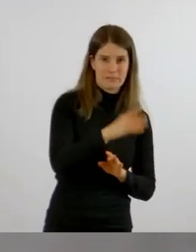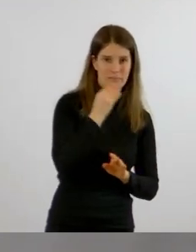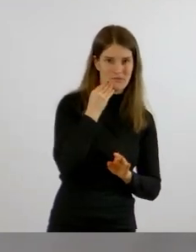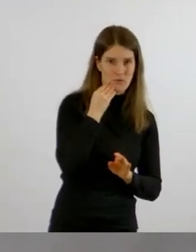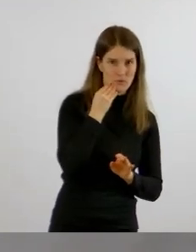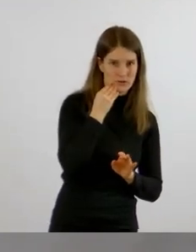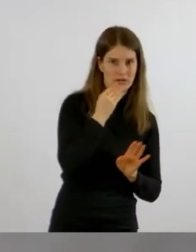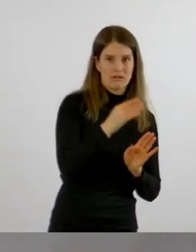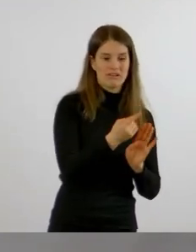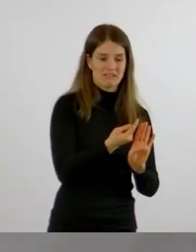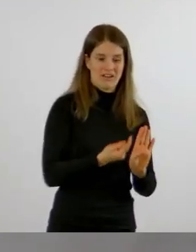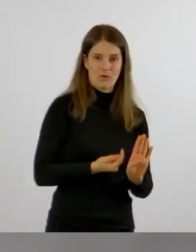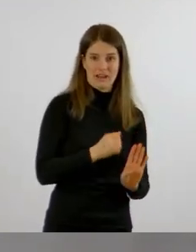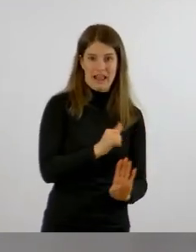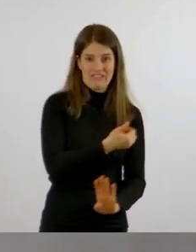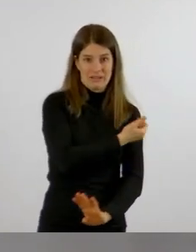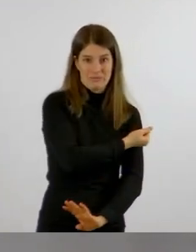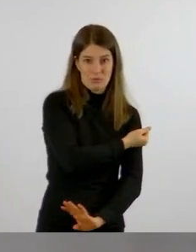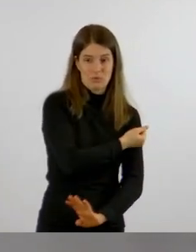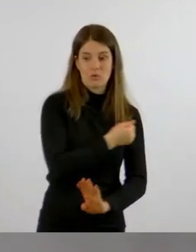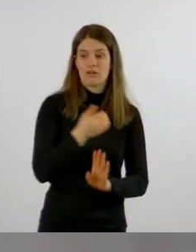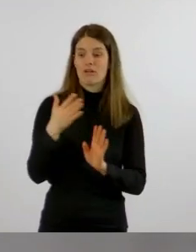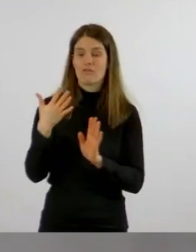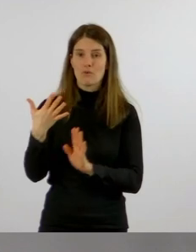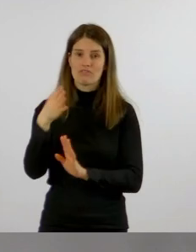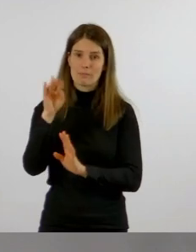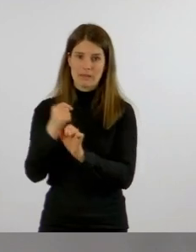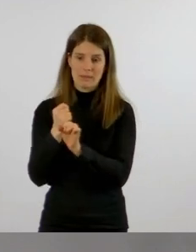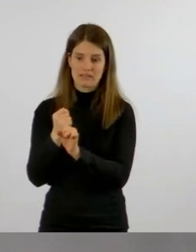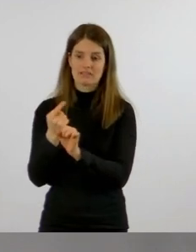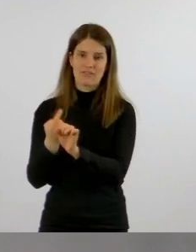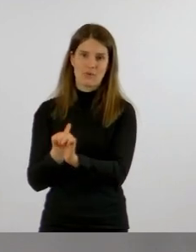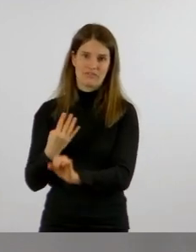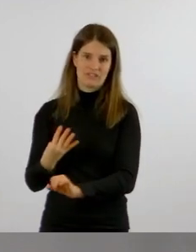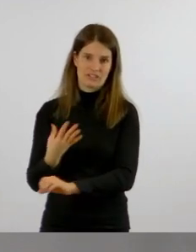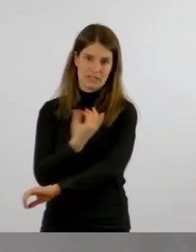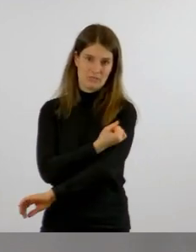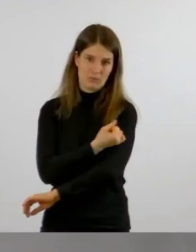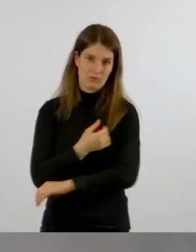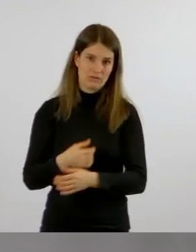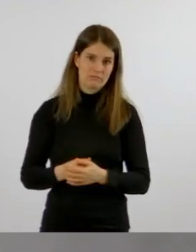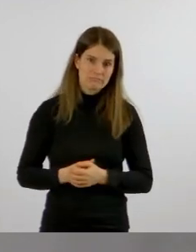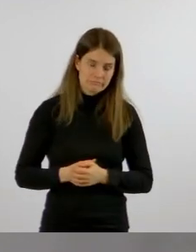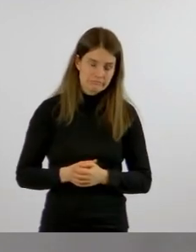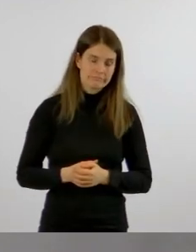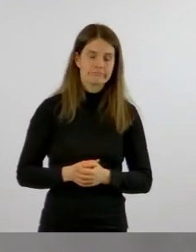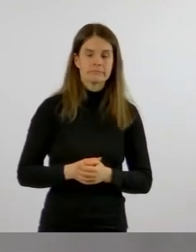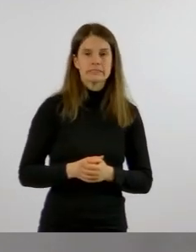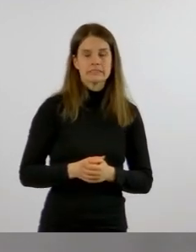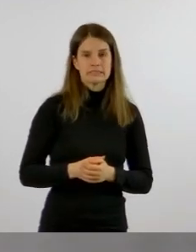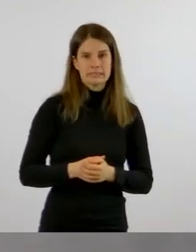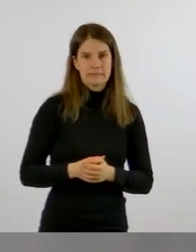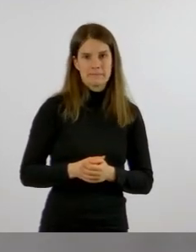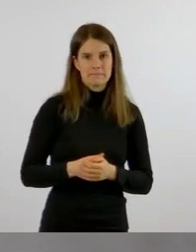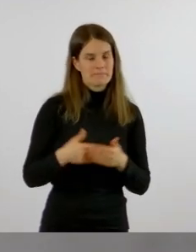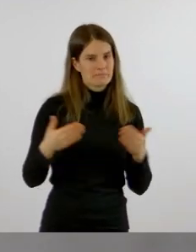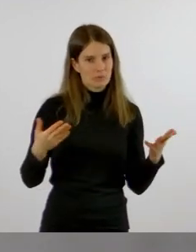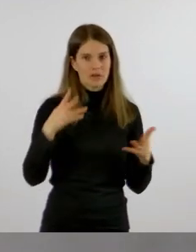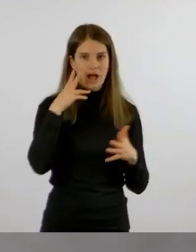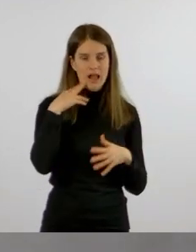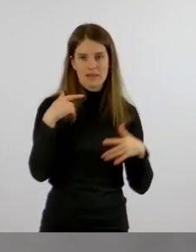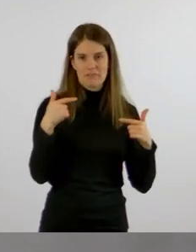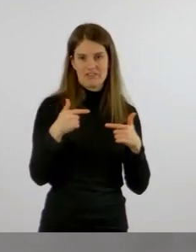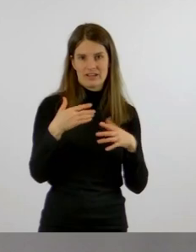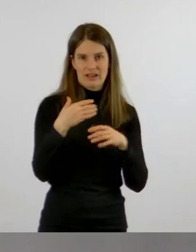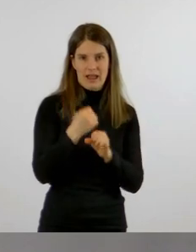Davon sind elf geimpft und fünf Mitarbeiter, von denen vier geimpft sind, sind betroffen. Und im Altenpflegeheim